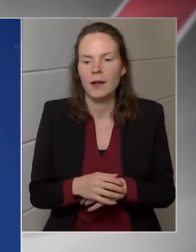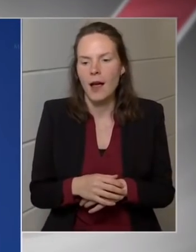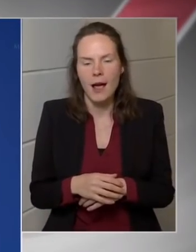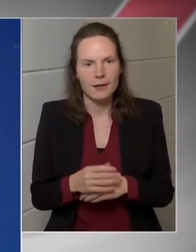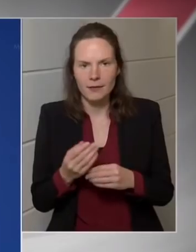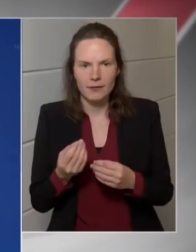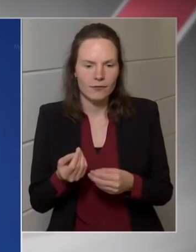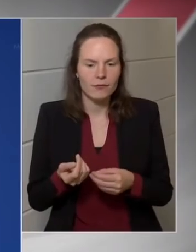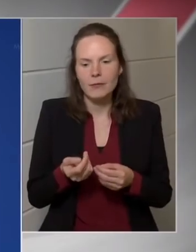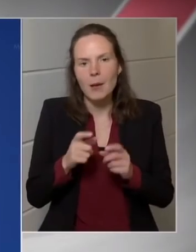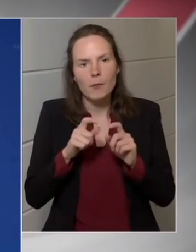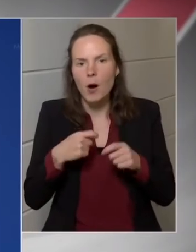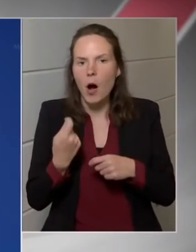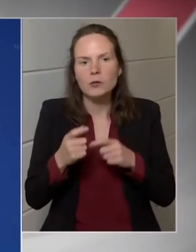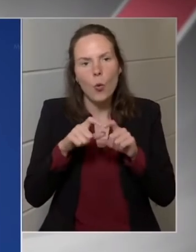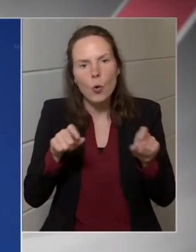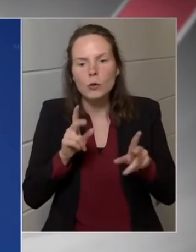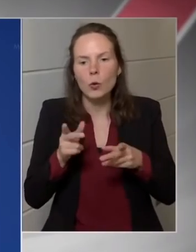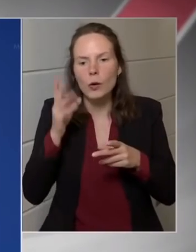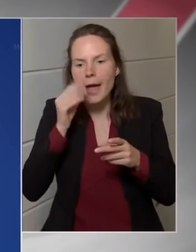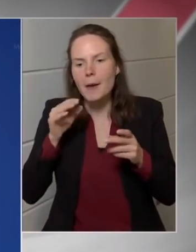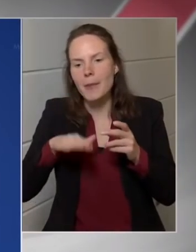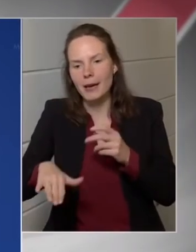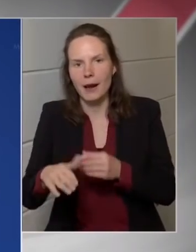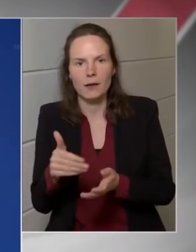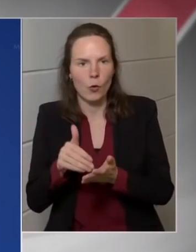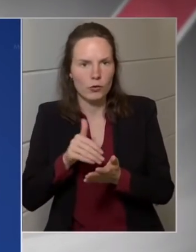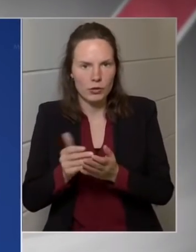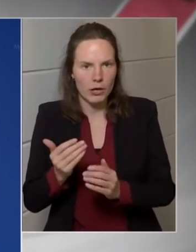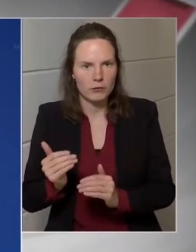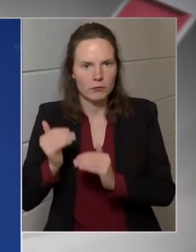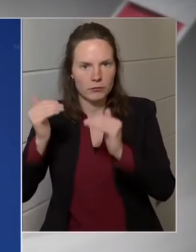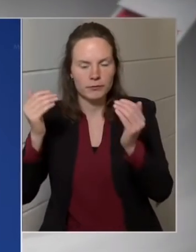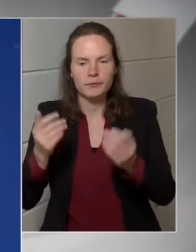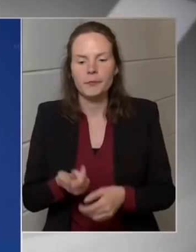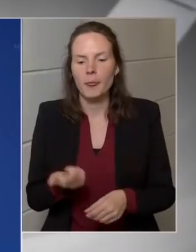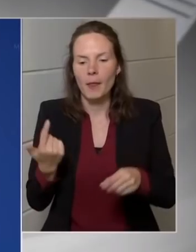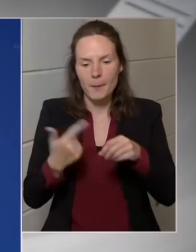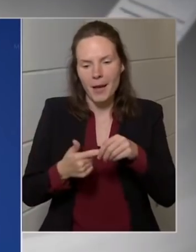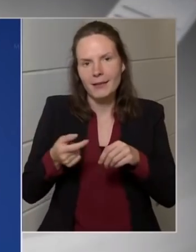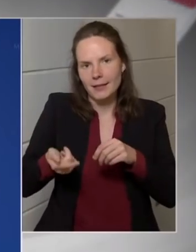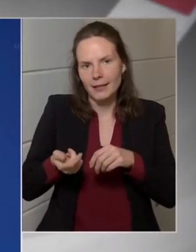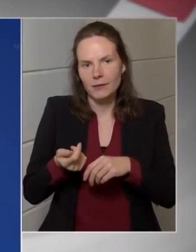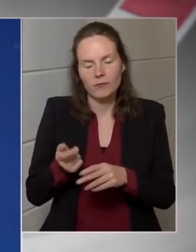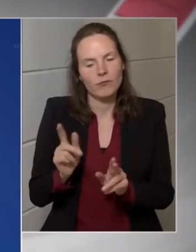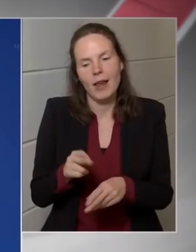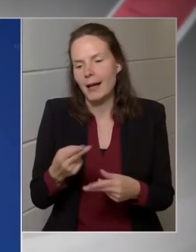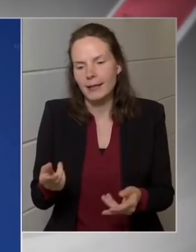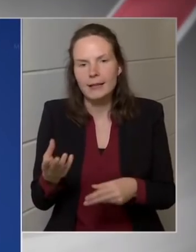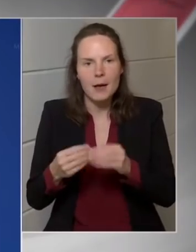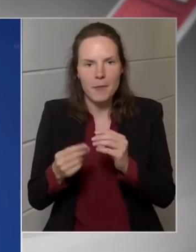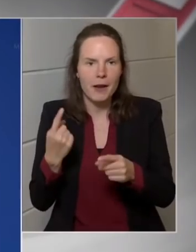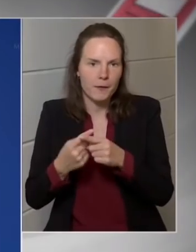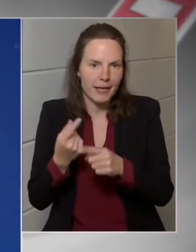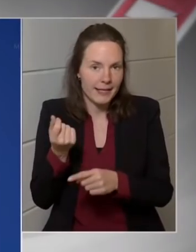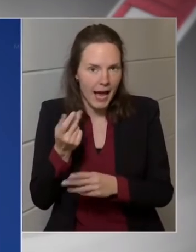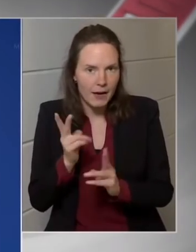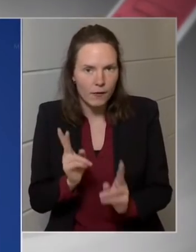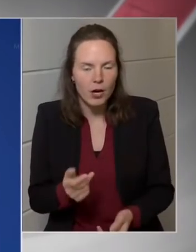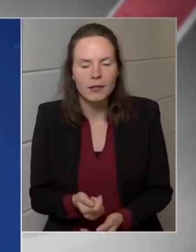extra haszon, a rendes haszon fölötti haszon. Ez pedig nem indokolja azt, hogy az emberek által fizetendő